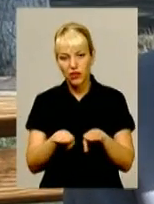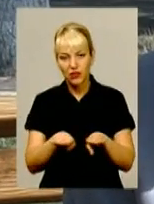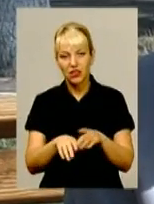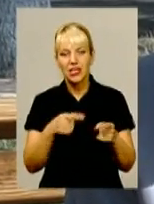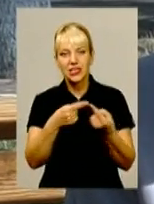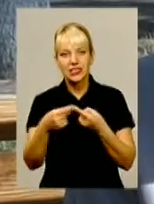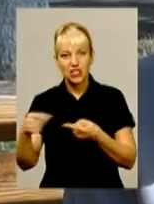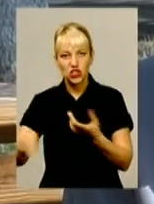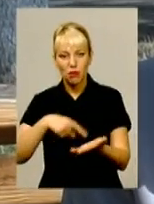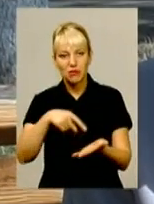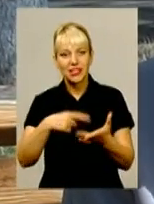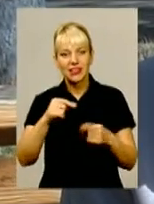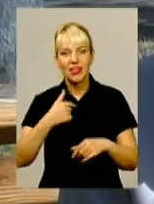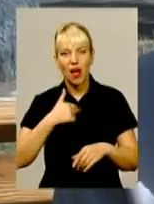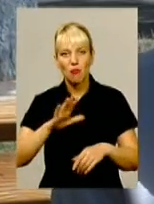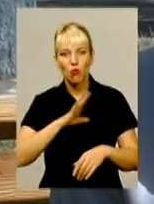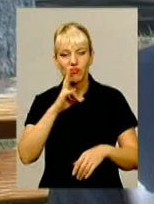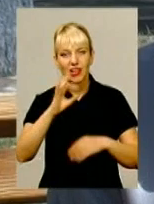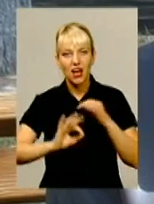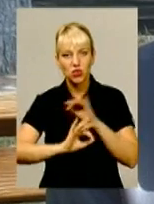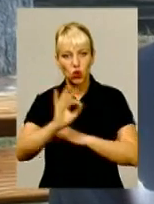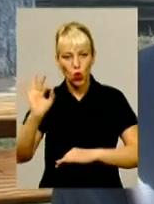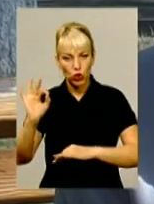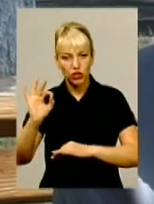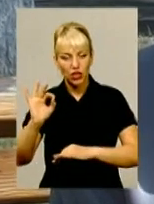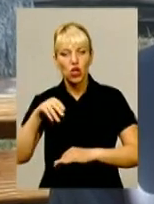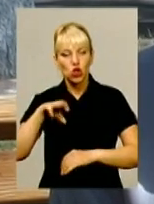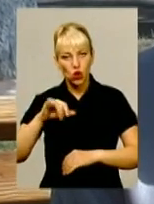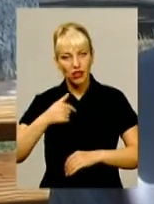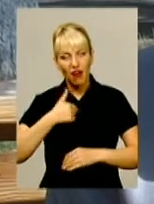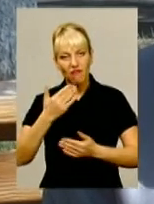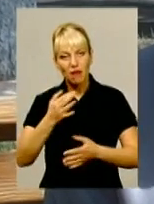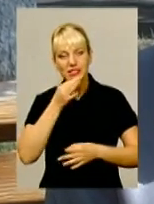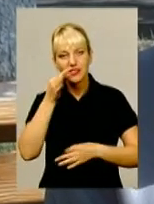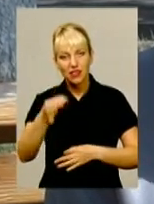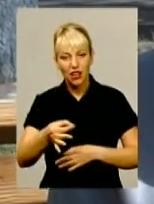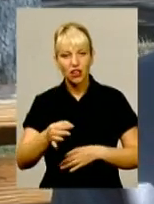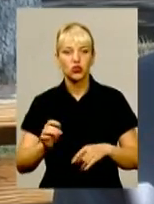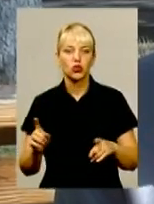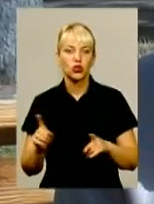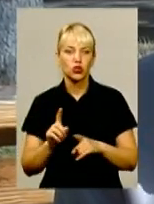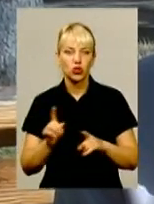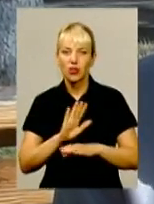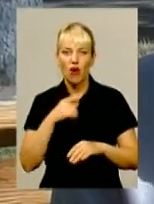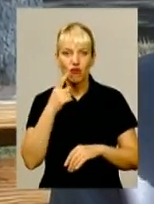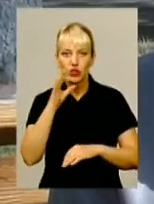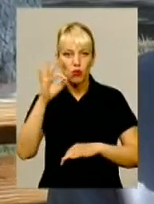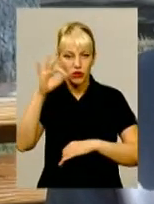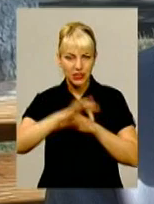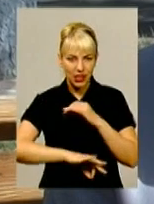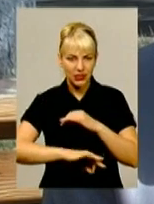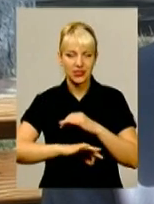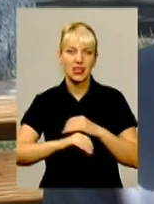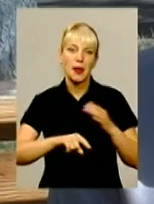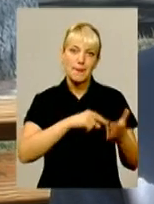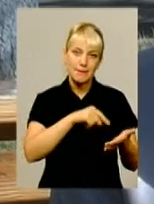тими містами, де я був на Сході, то я скажу, що, ну, я вже не говорячи про Захід, Західні